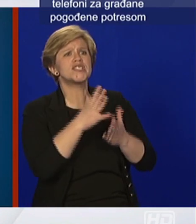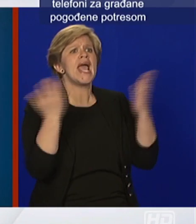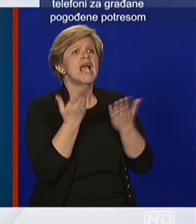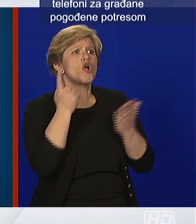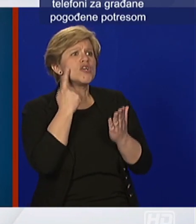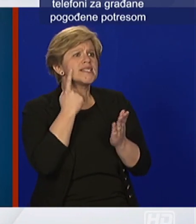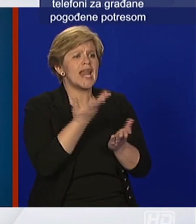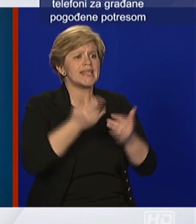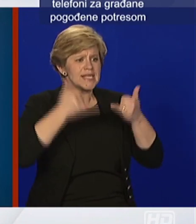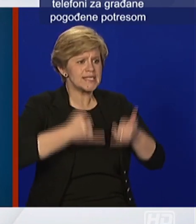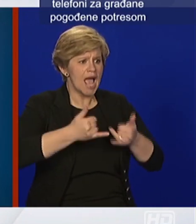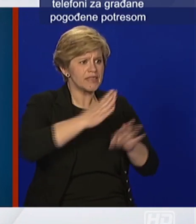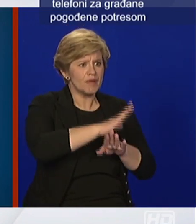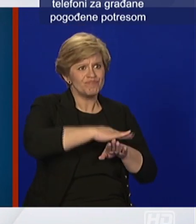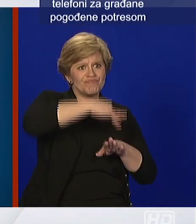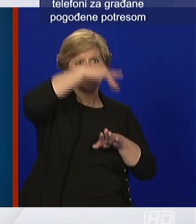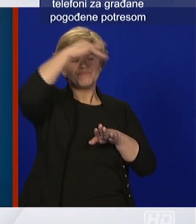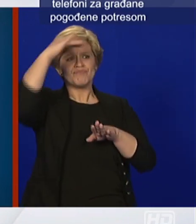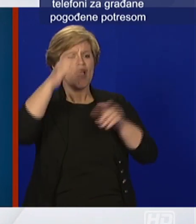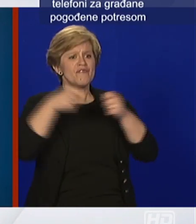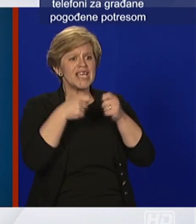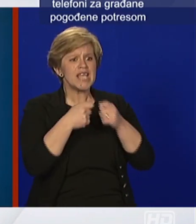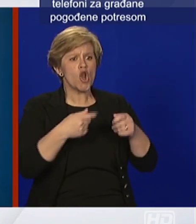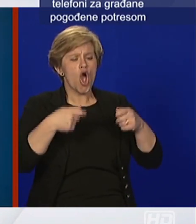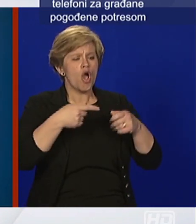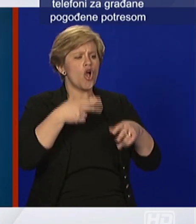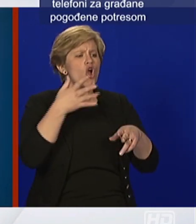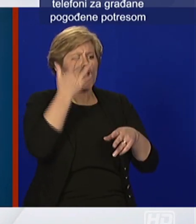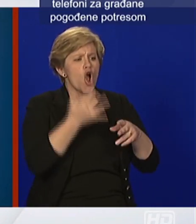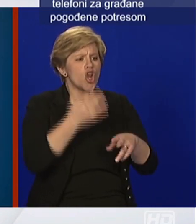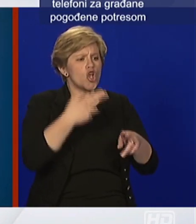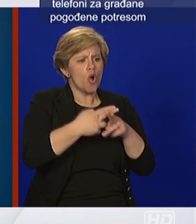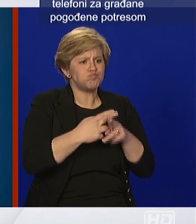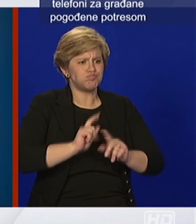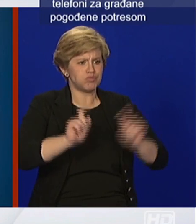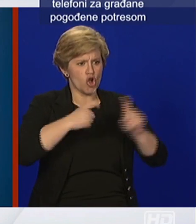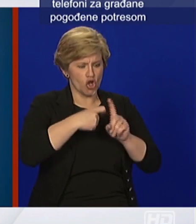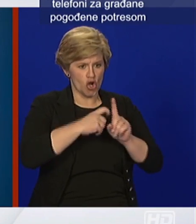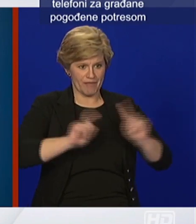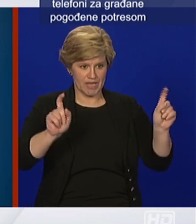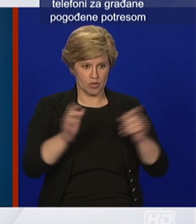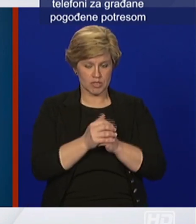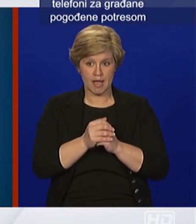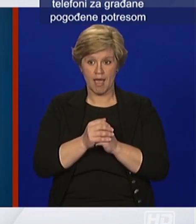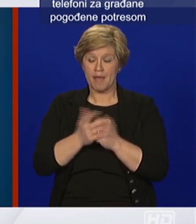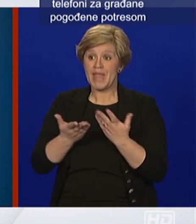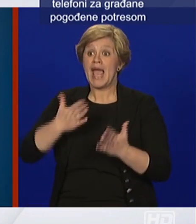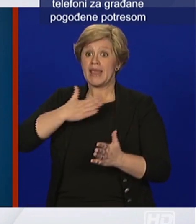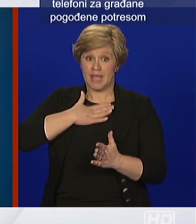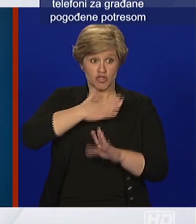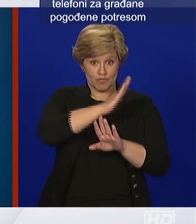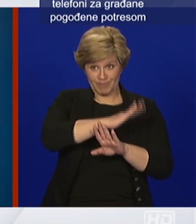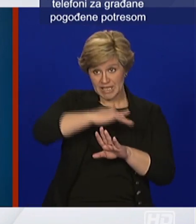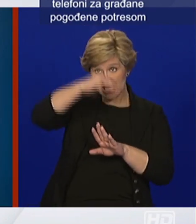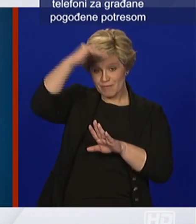eksponencijalni rast? Dakle, naše krivulje raste, ali ne raste tako kako je rasla i kako